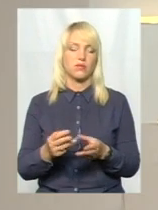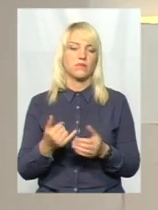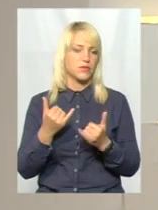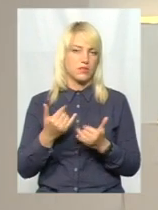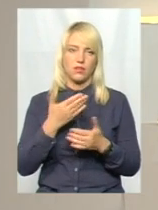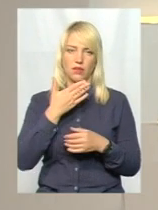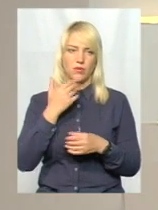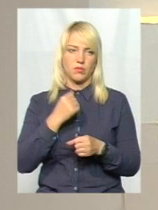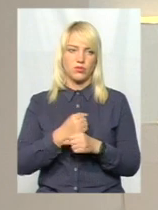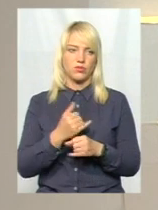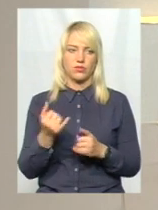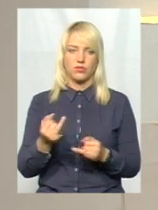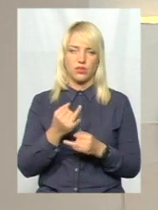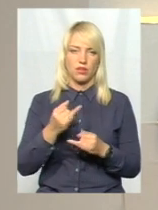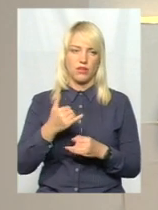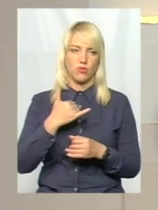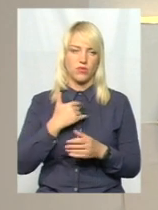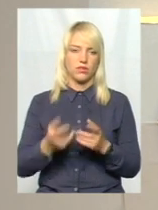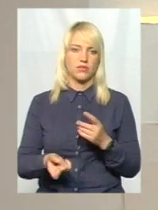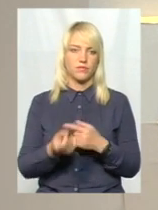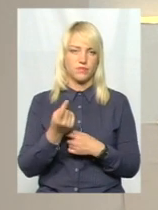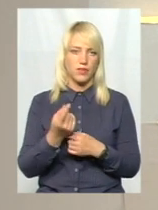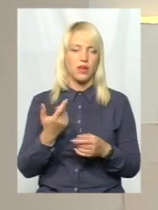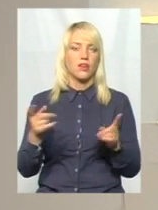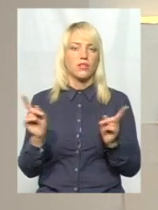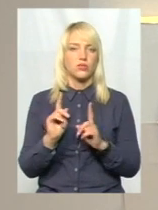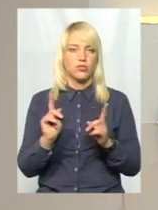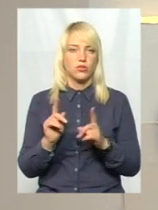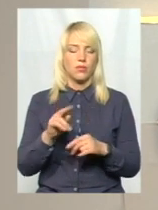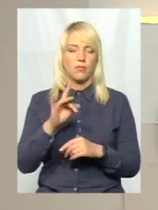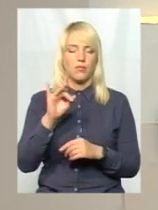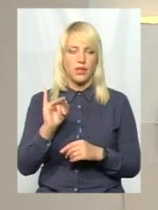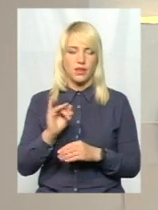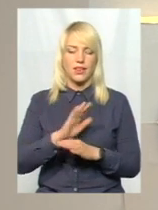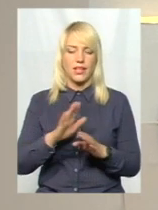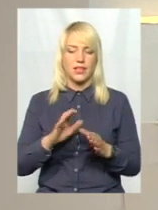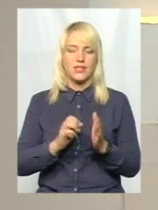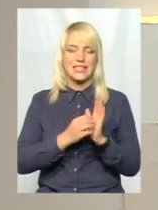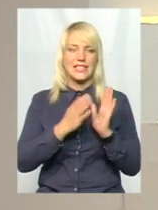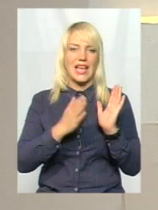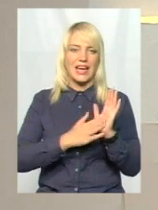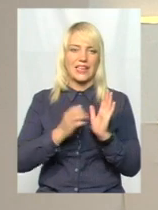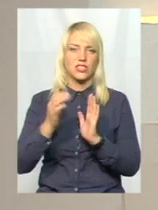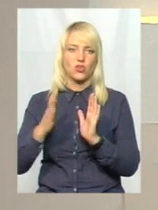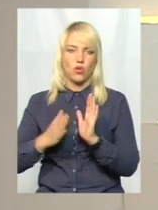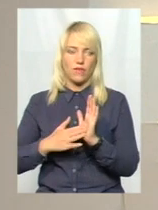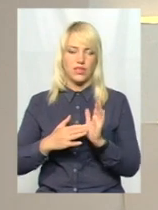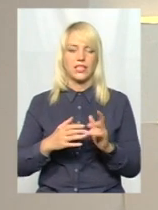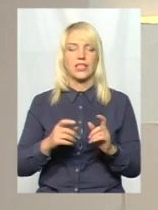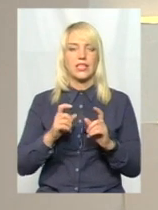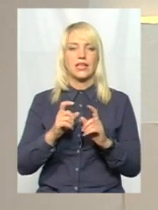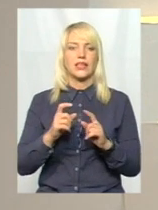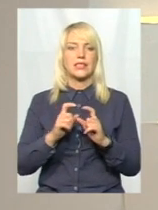цікава в нас вимальовується тенденція. Виходить, що про незареєстрований заклад, коли люди харчують людей, але